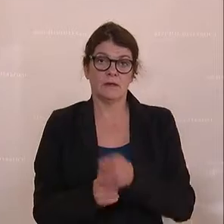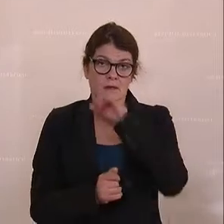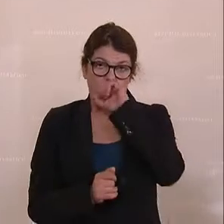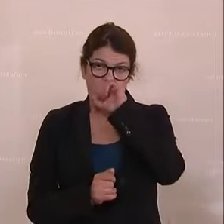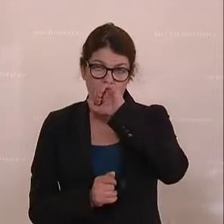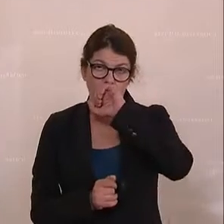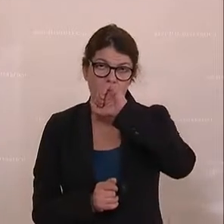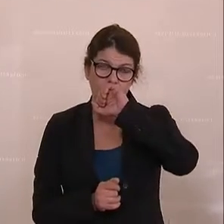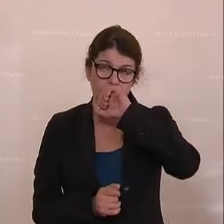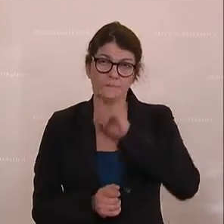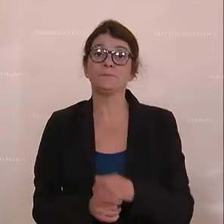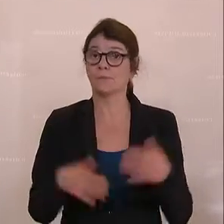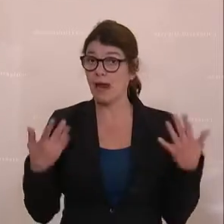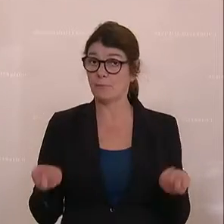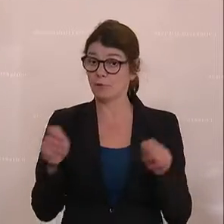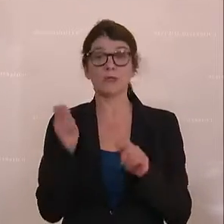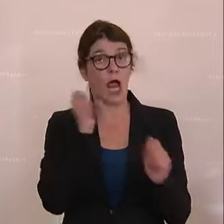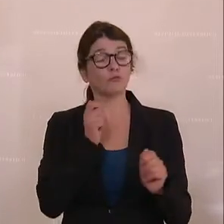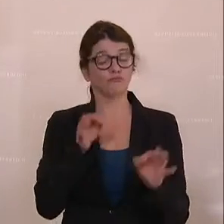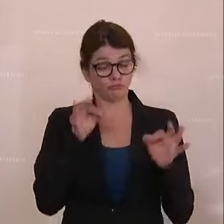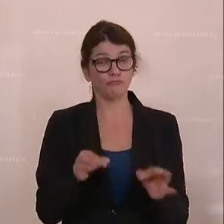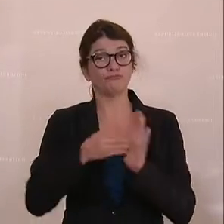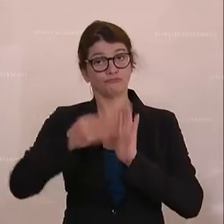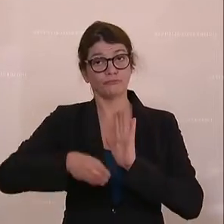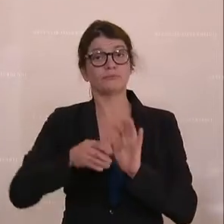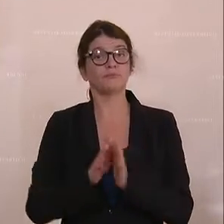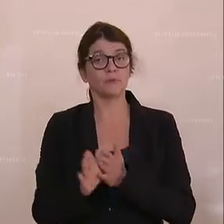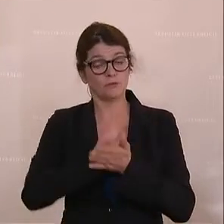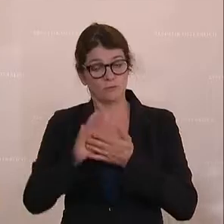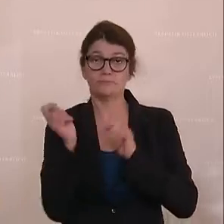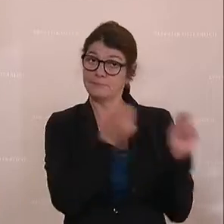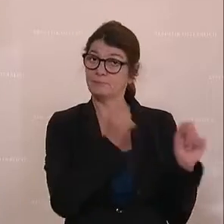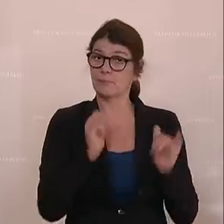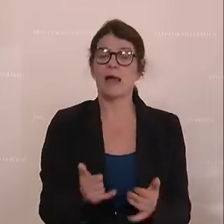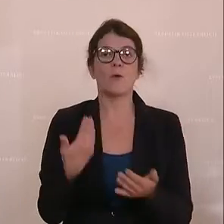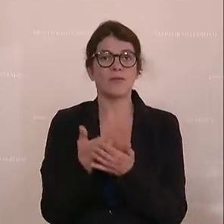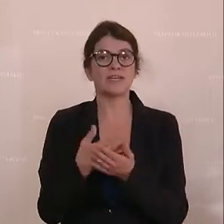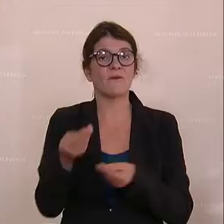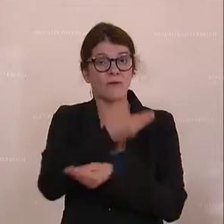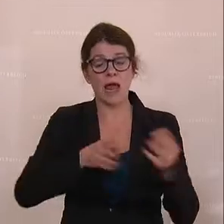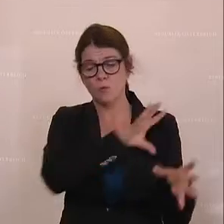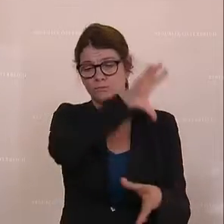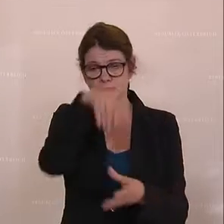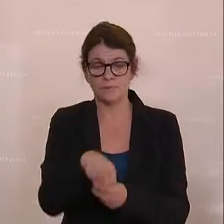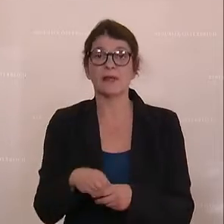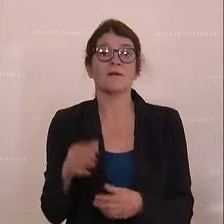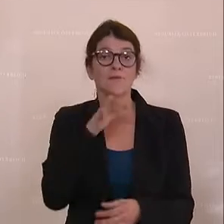Corita Scharzenberger, ÖVP, eine Juristin aus Schladming, ist die nächste.